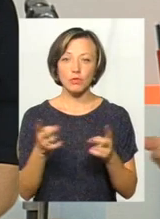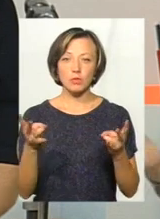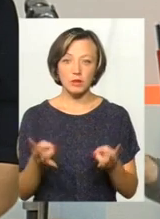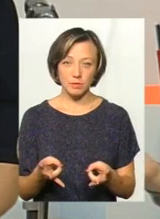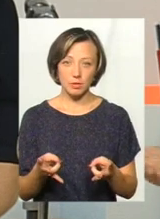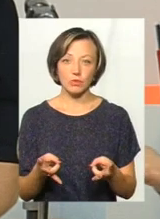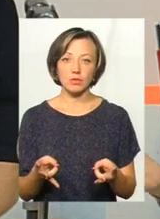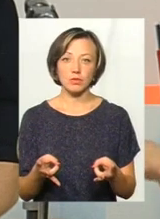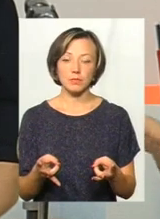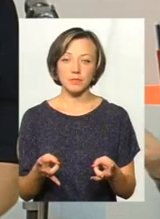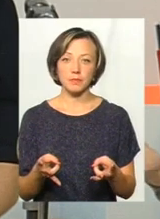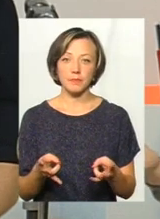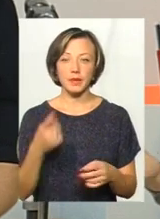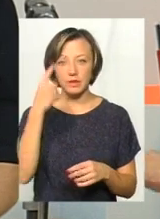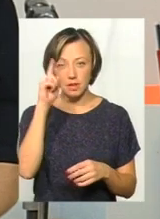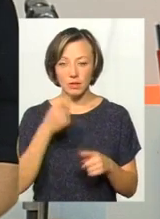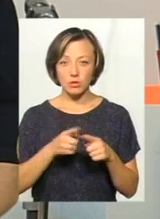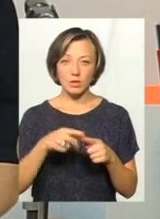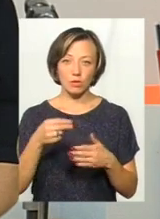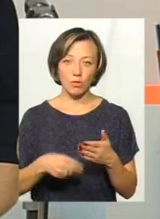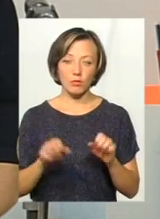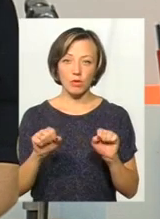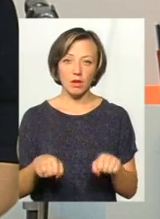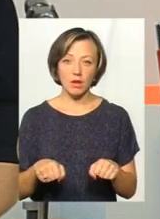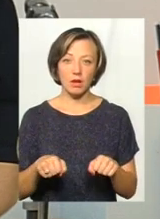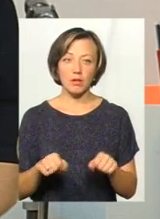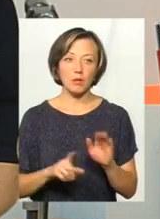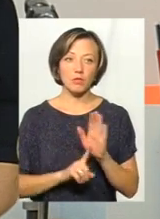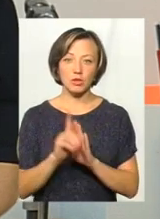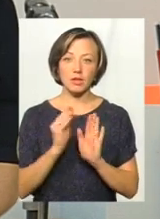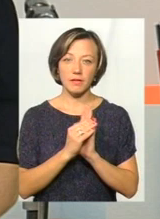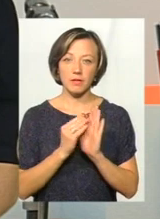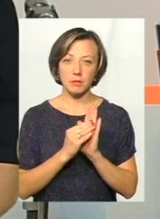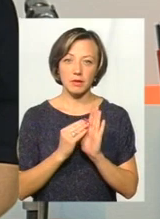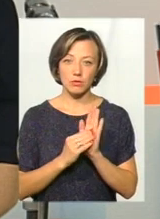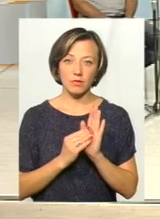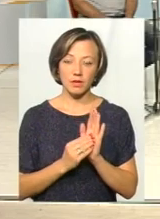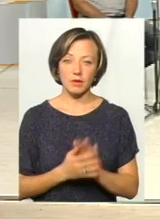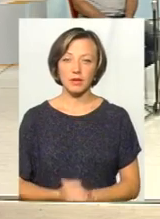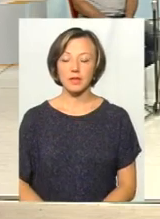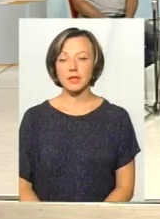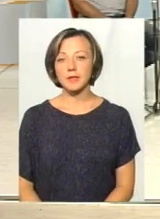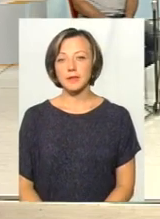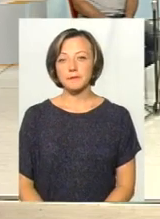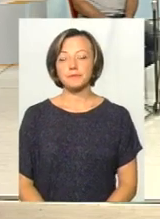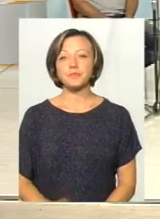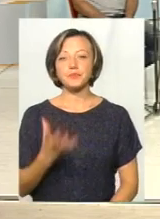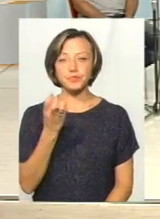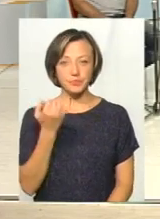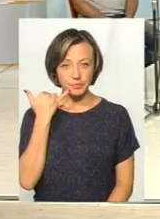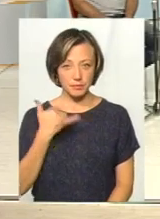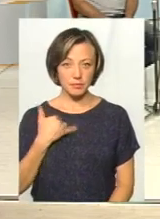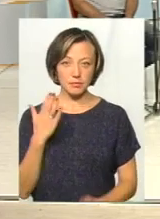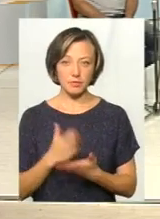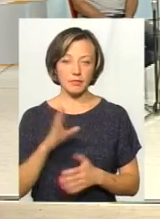потрібно, і знала би, що це довідка, і могла би вже навіть почати цю довідку виписувати. Дякую, Завіт. Від нас є ще один